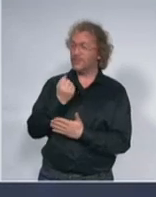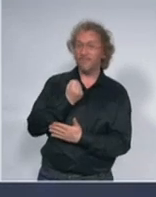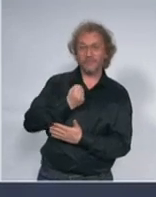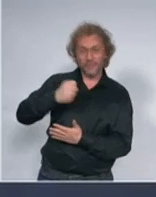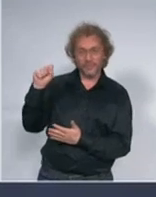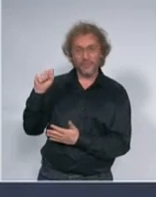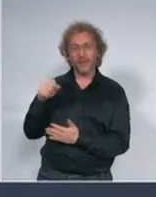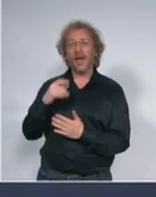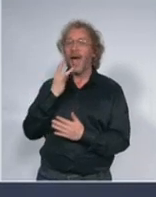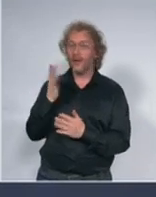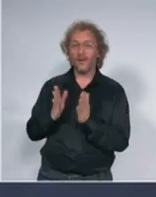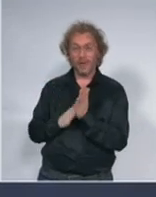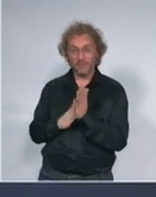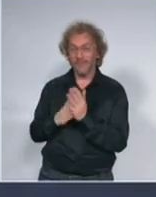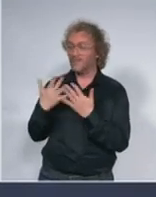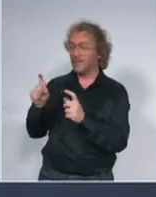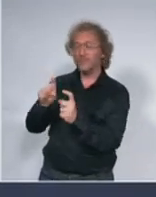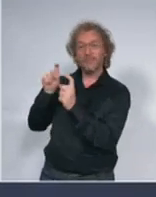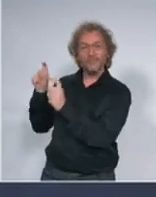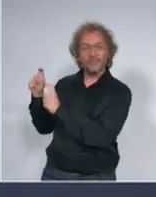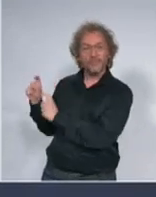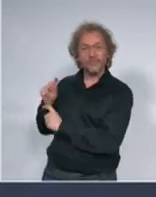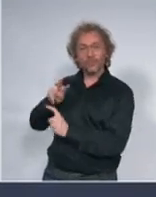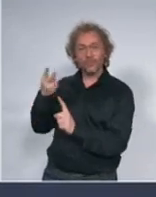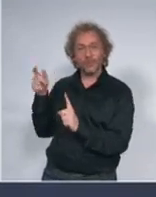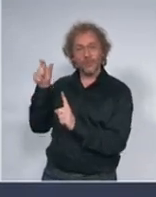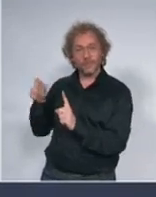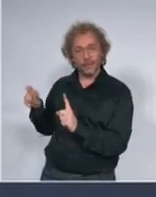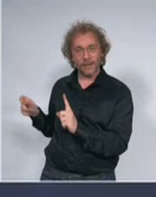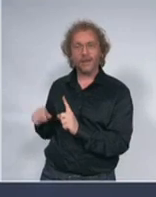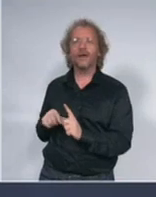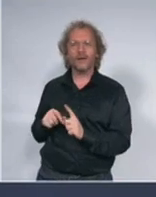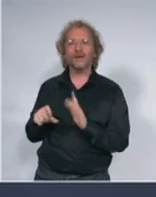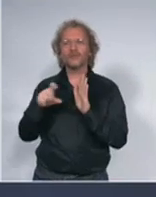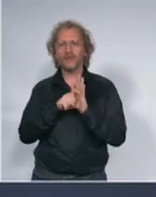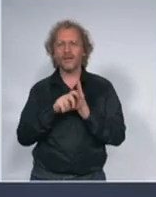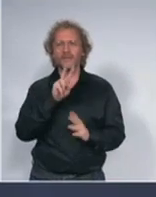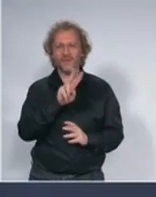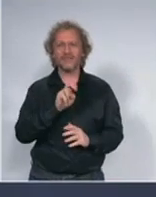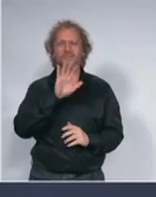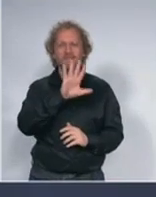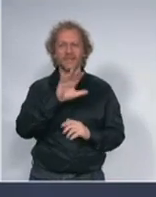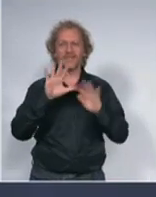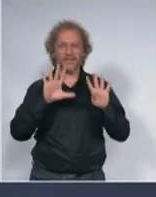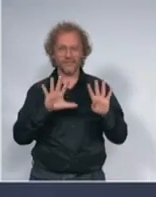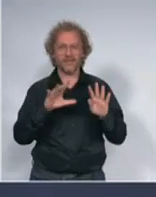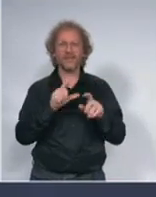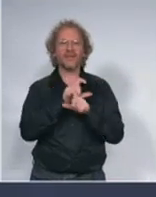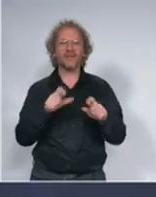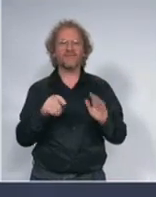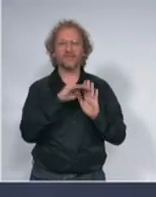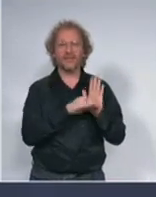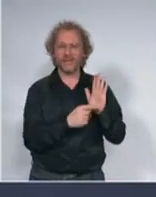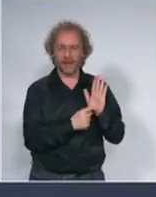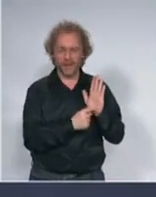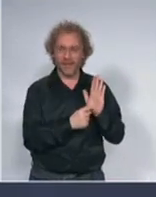druga lica i teško im naruši zdravlje po članu 259 krivičnog zakonika može mu se